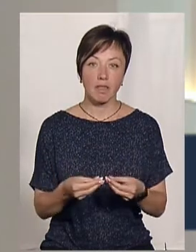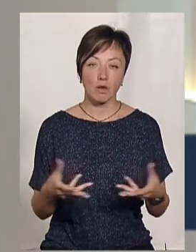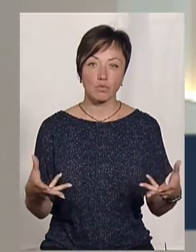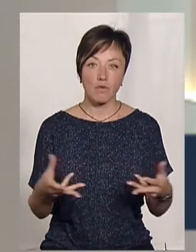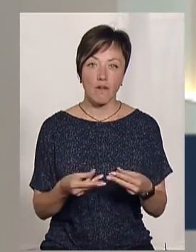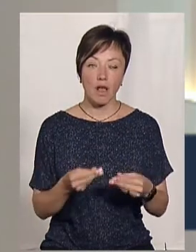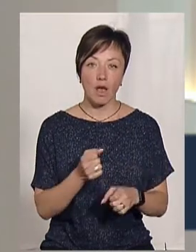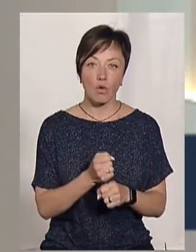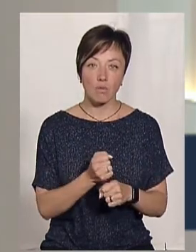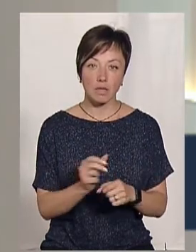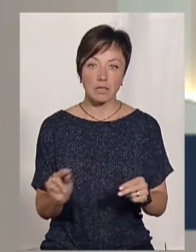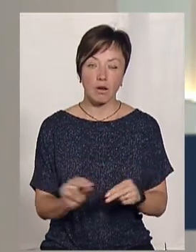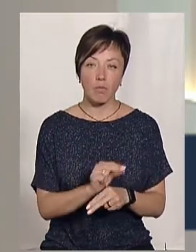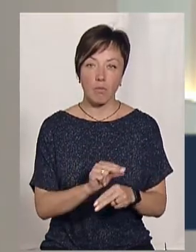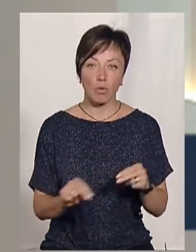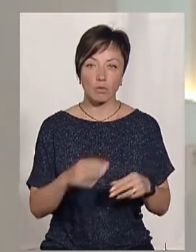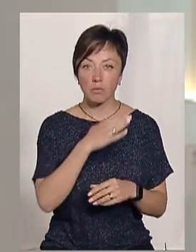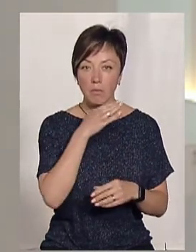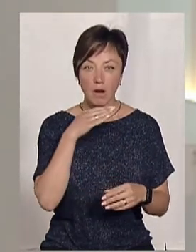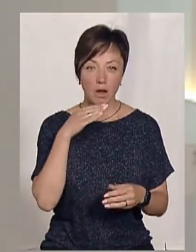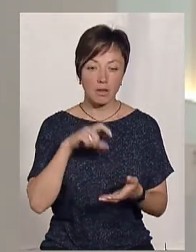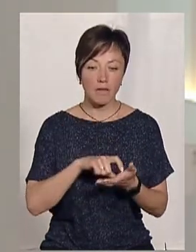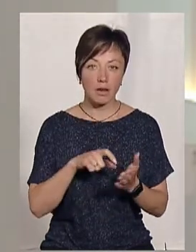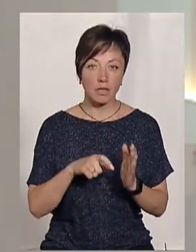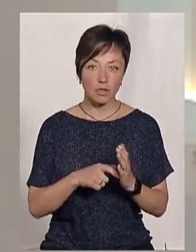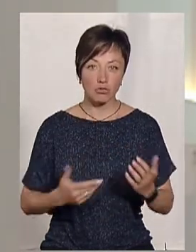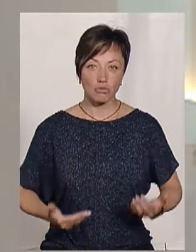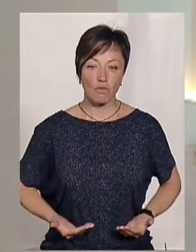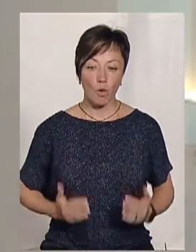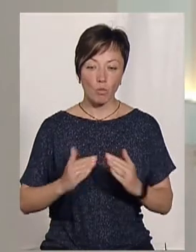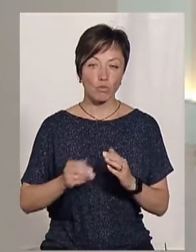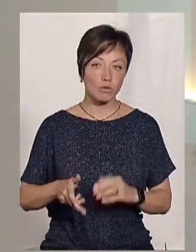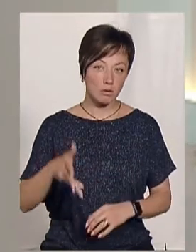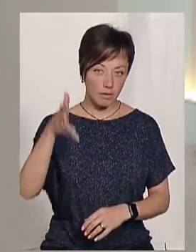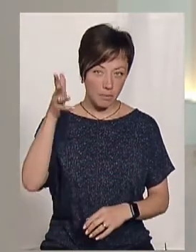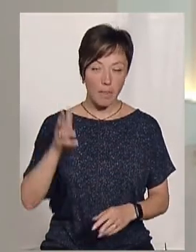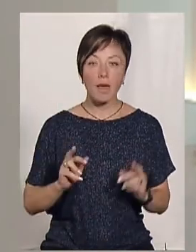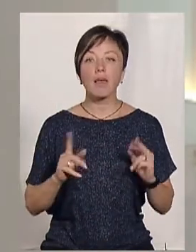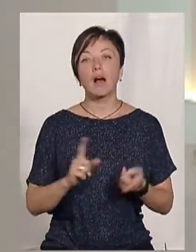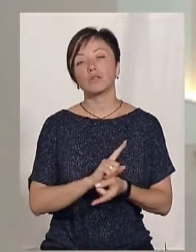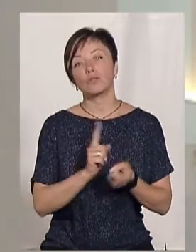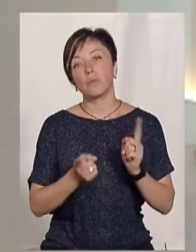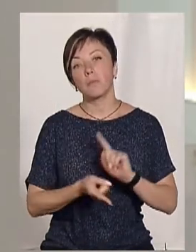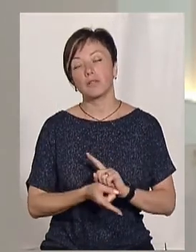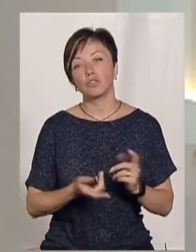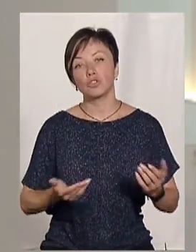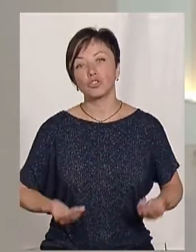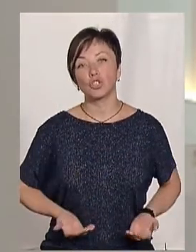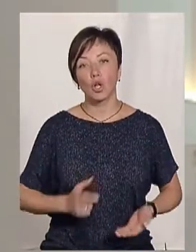робіт з ремонту багатоквартирних житлових будинків. Як зробити житло комфортнішим